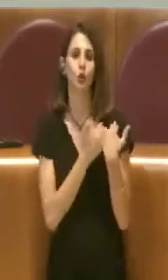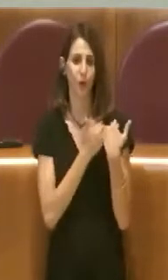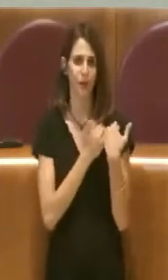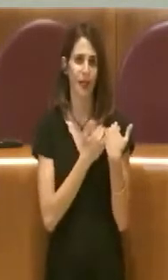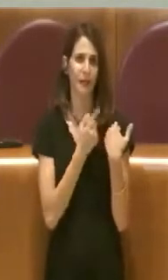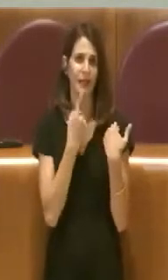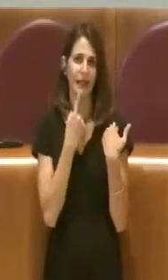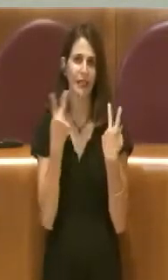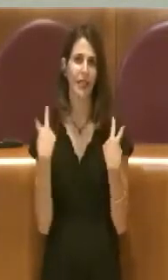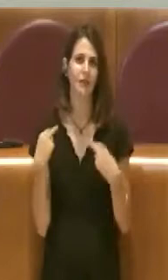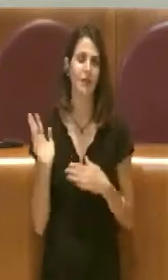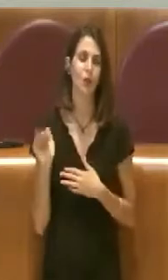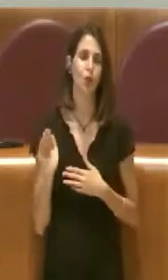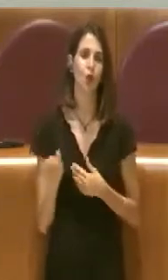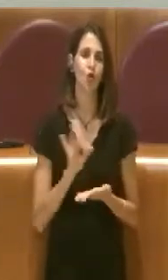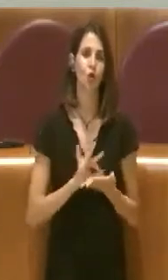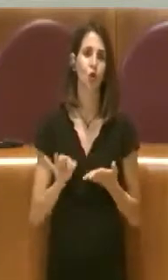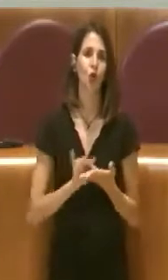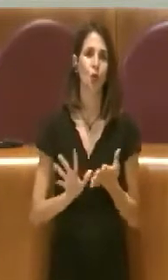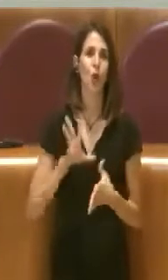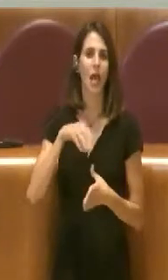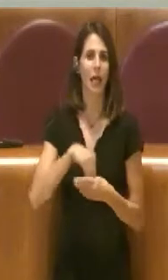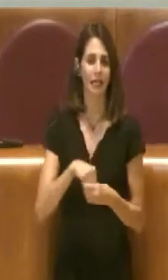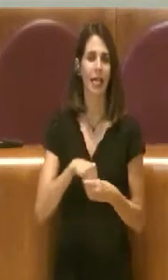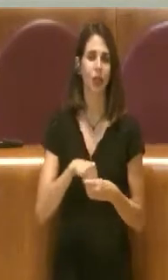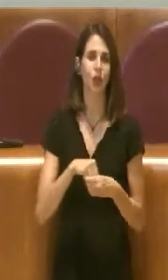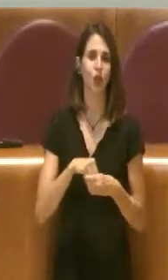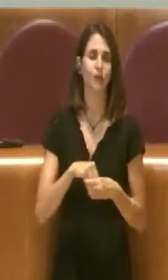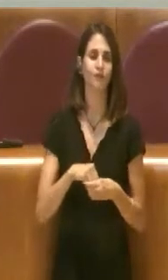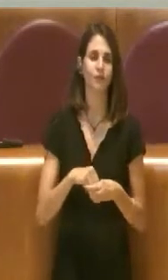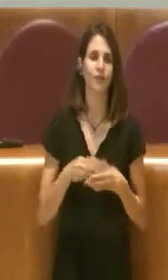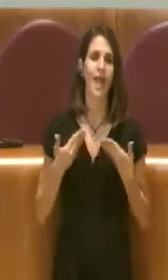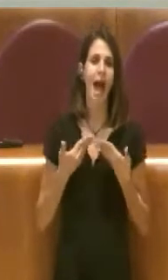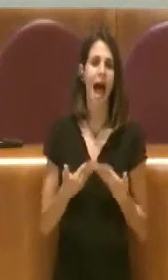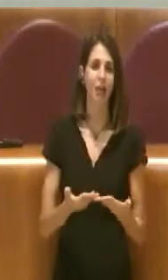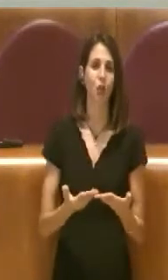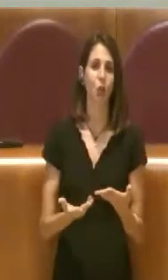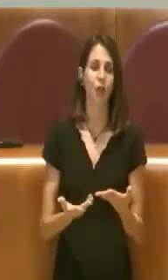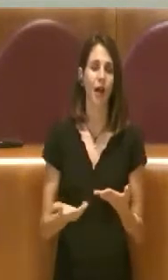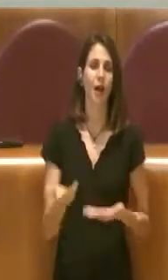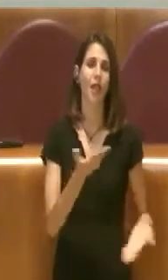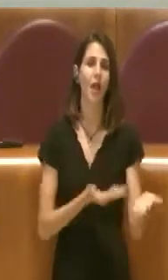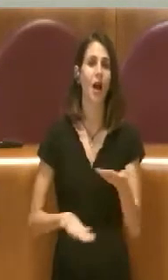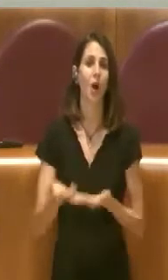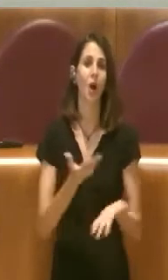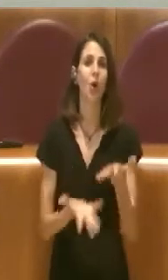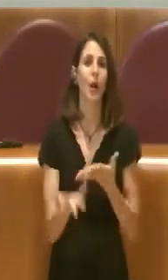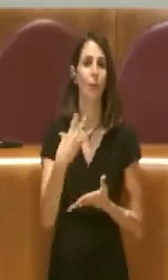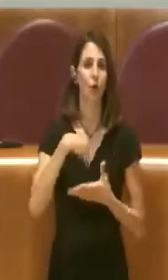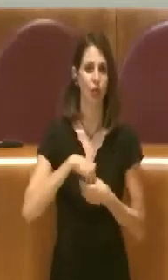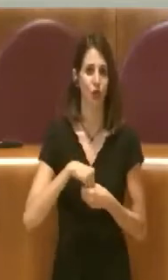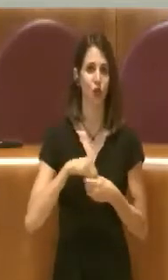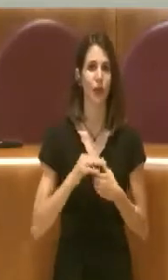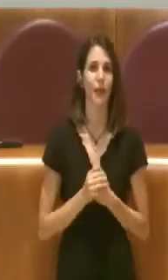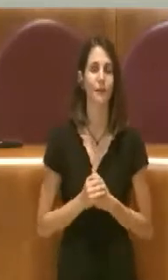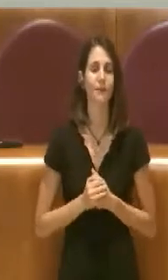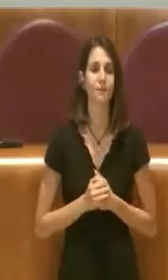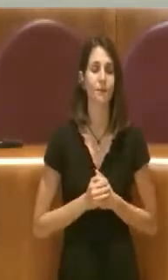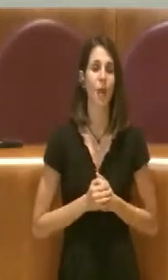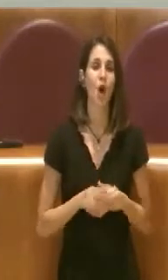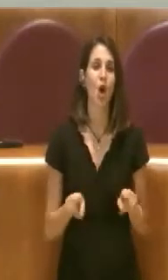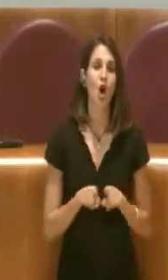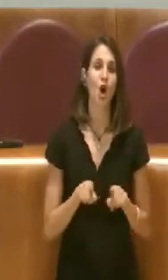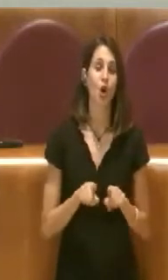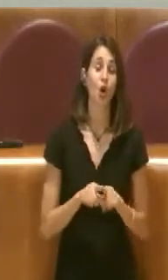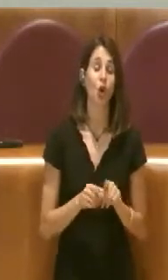quotidianamente di favorire la partecipazione volontaria. Non è, come ho detto